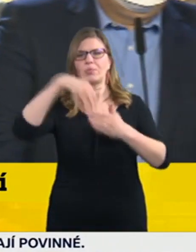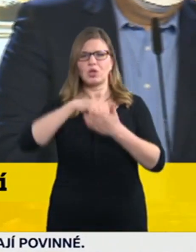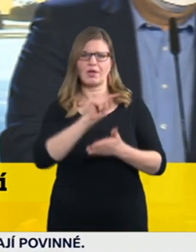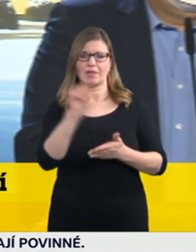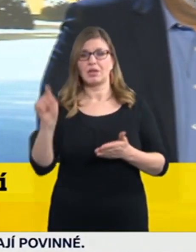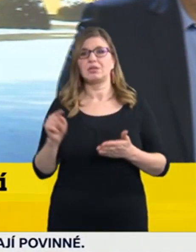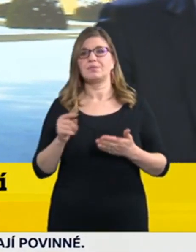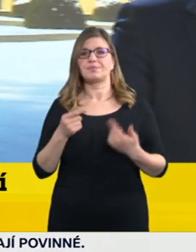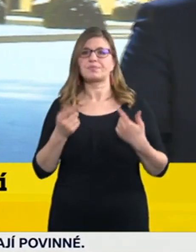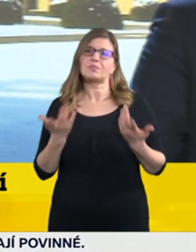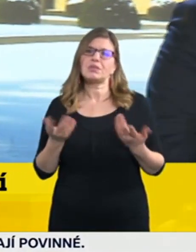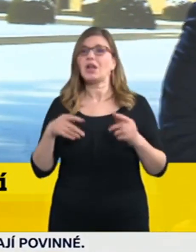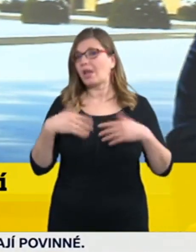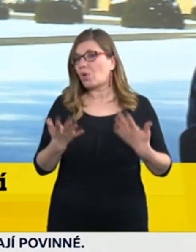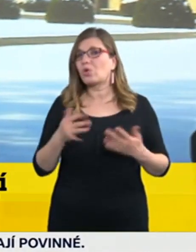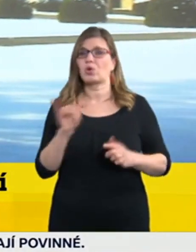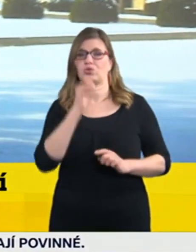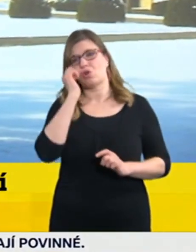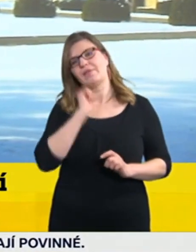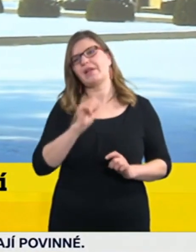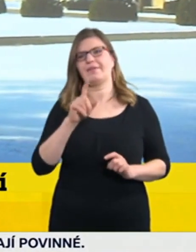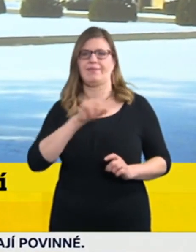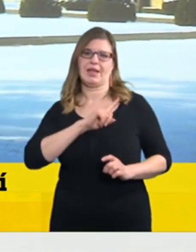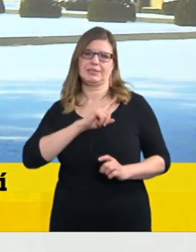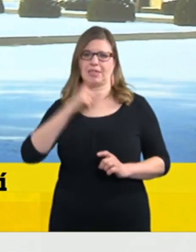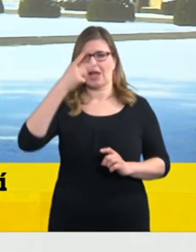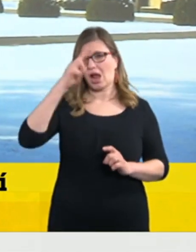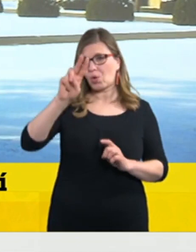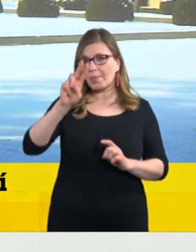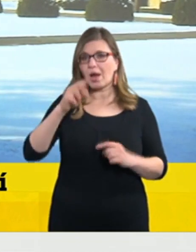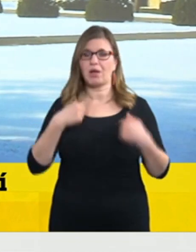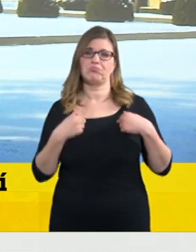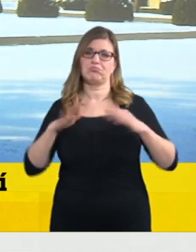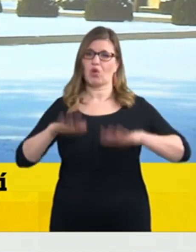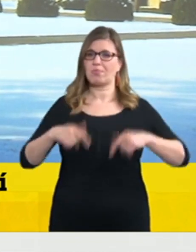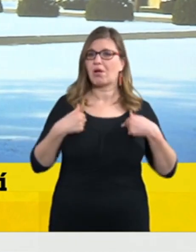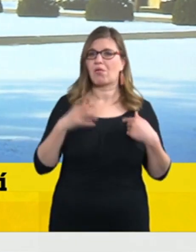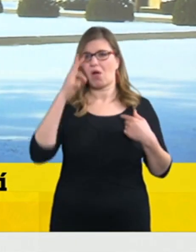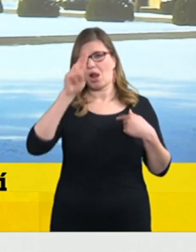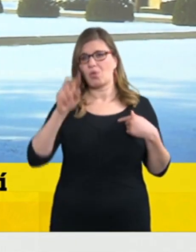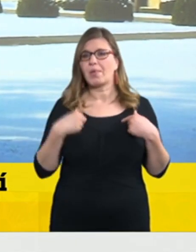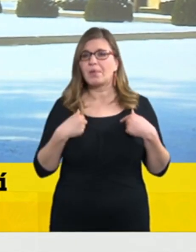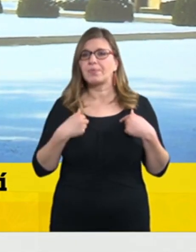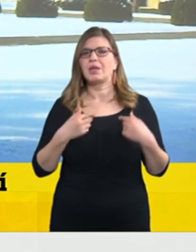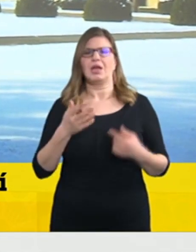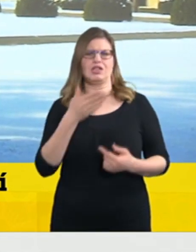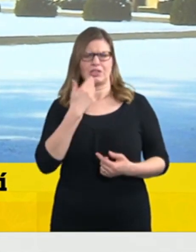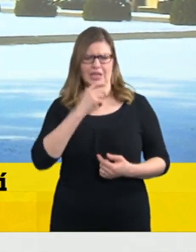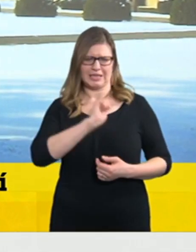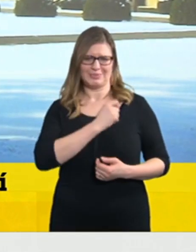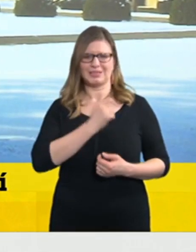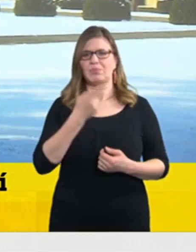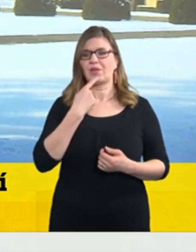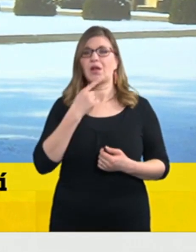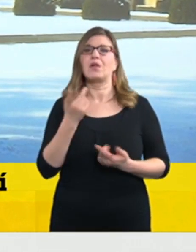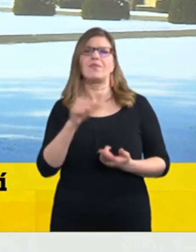rekreáčním objektu, protože Česká inspekce dnes uvedla, že ubytovací zařízení nejsou v její kompetenci, tak jestli se do